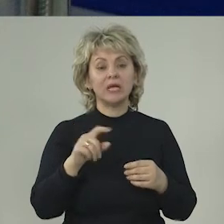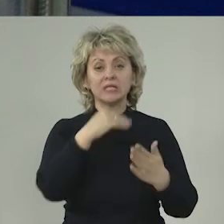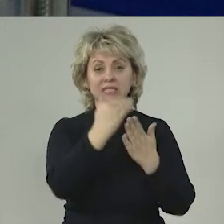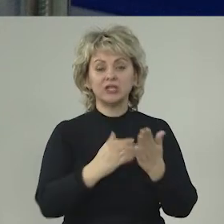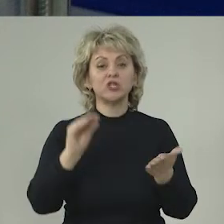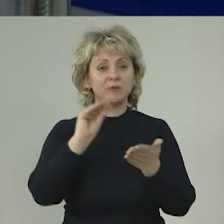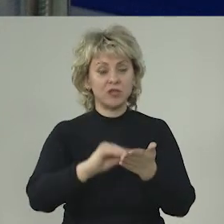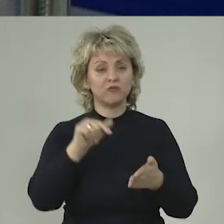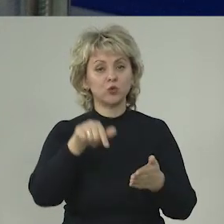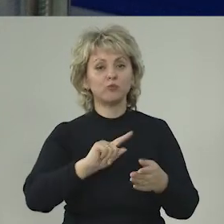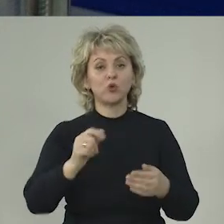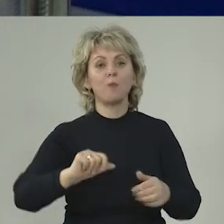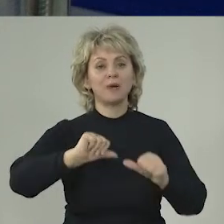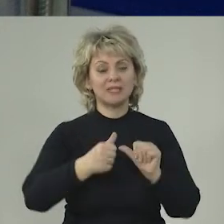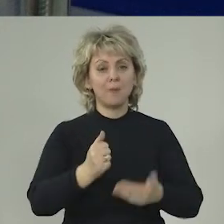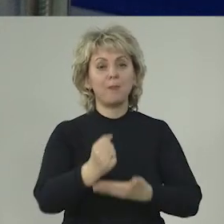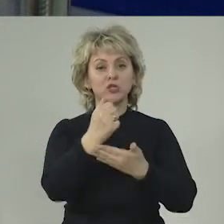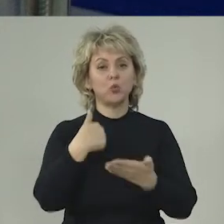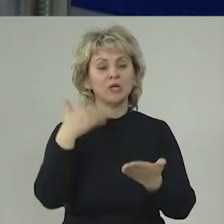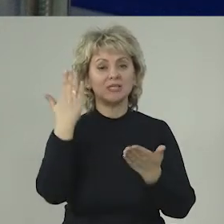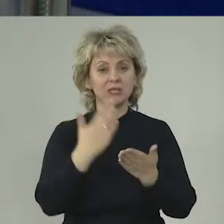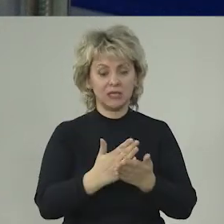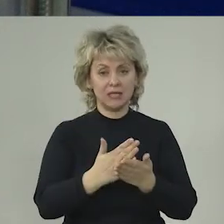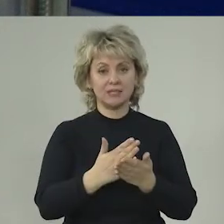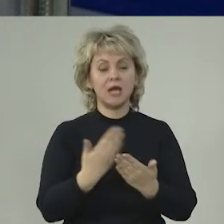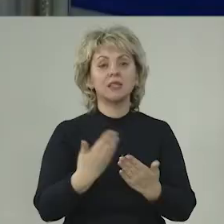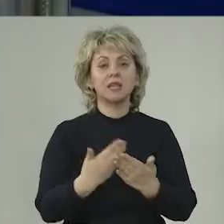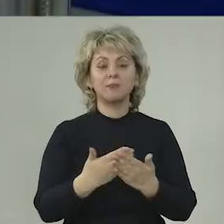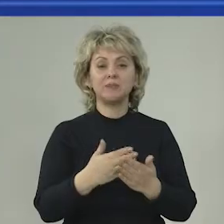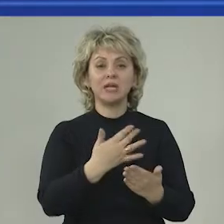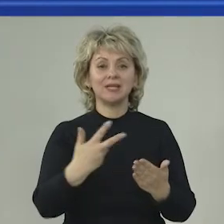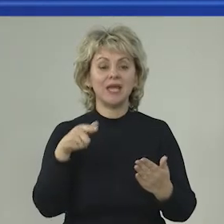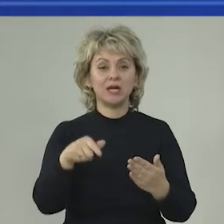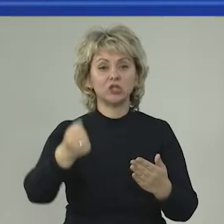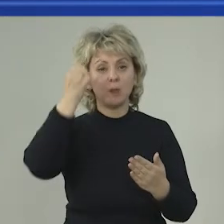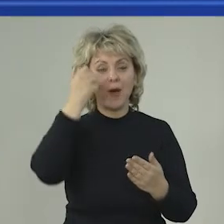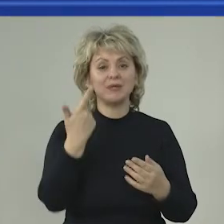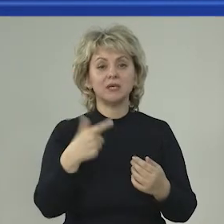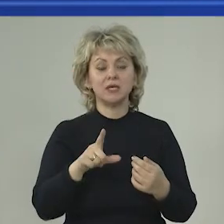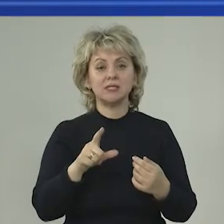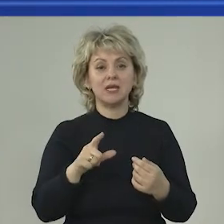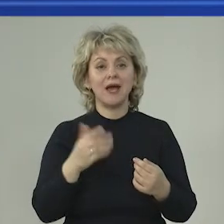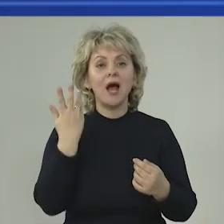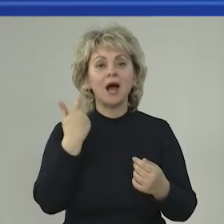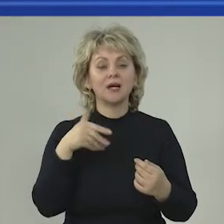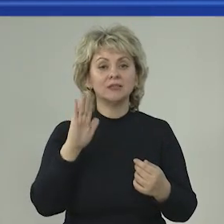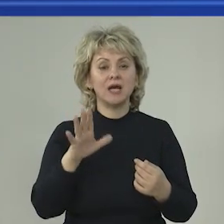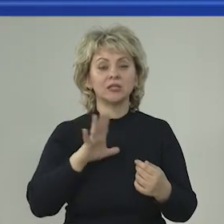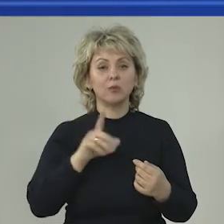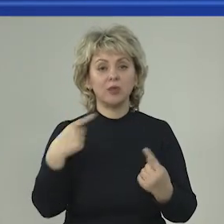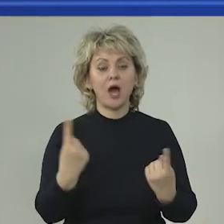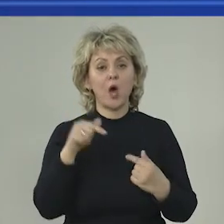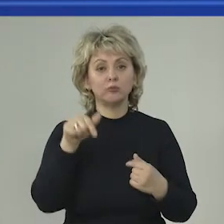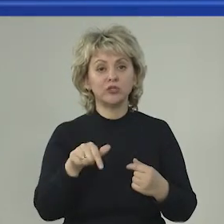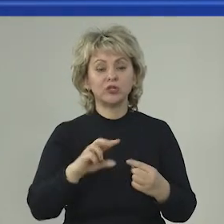Но задача стоит в том, чтобы постоянно их поддерживать. У нас есть, например, некоторые монументы, где когда-то горел